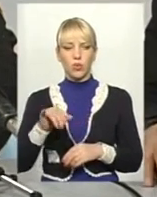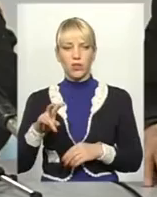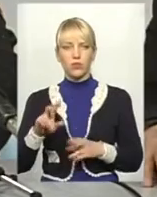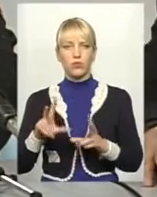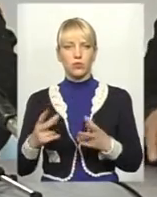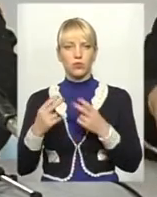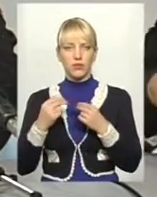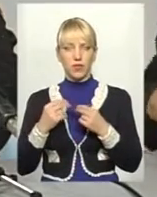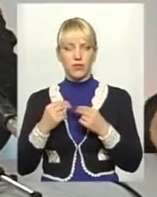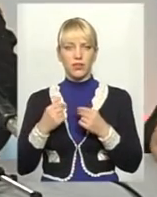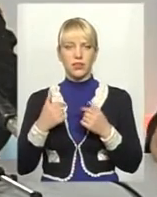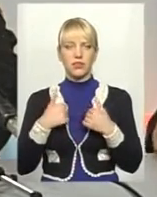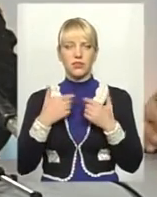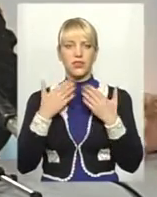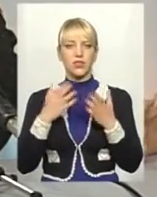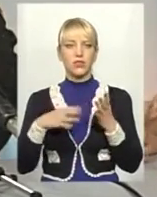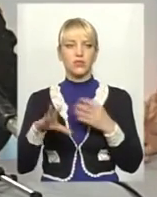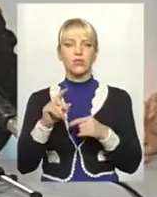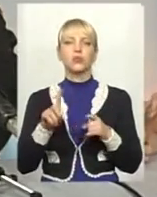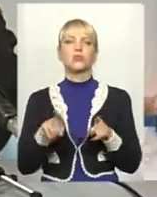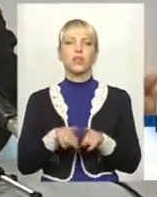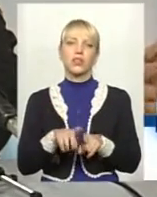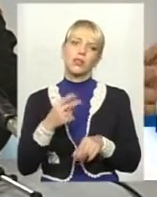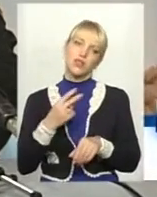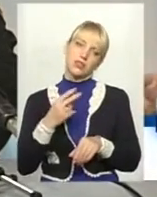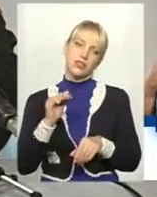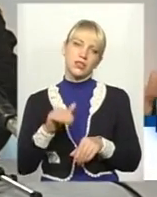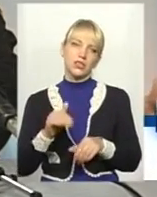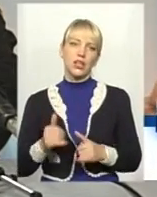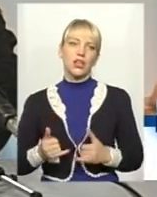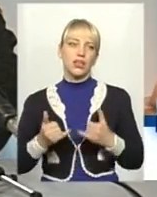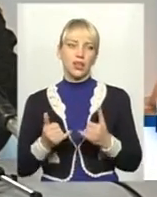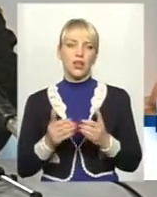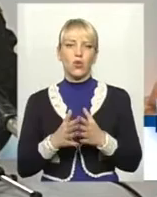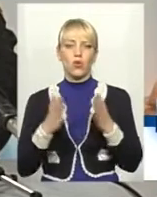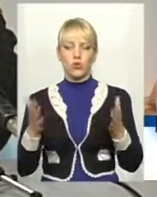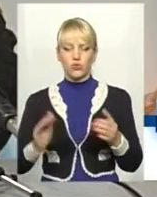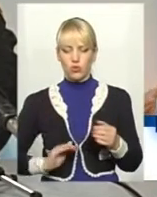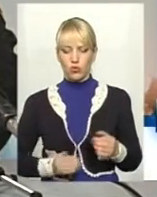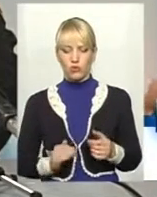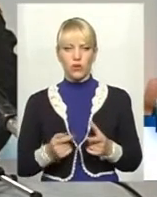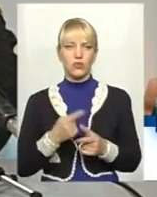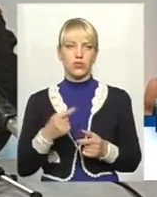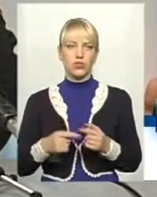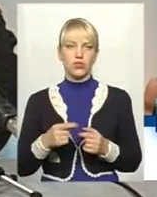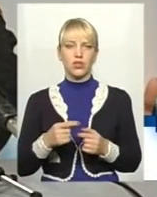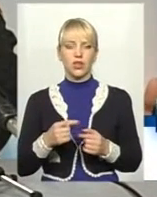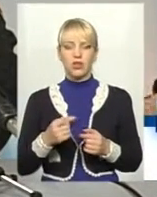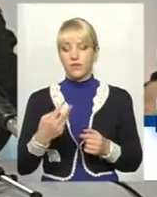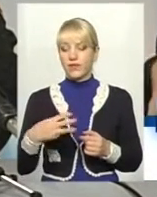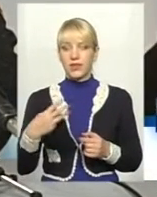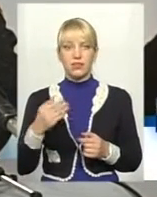обіцяю. Я звертаюся до всіх. Ну що таке 20 тисяч для грошей великої компанії? Чи 30? Перечислить ці гроші.